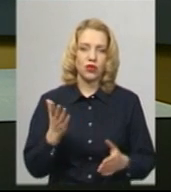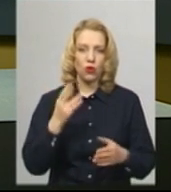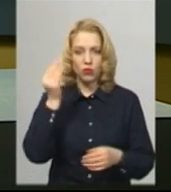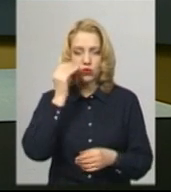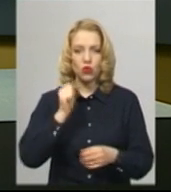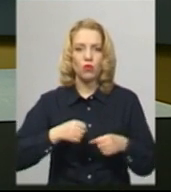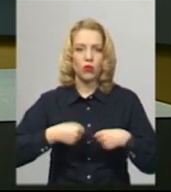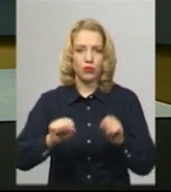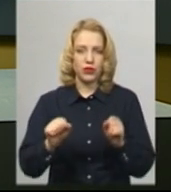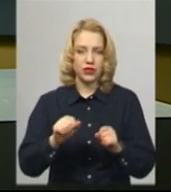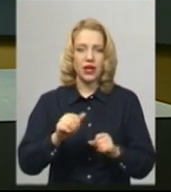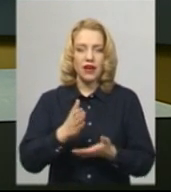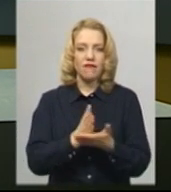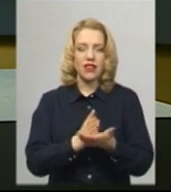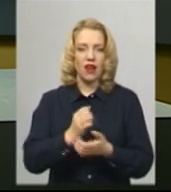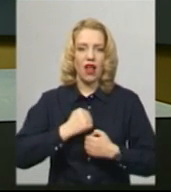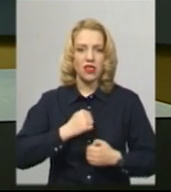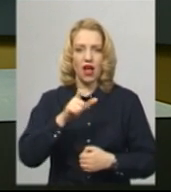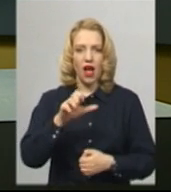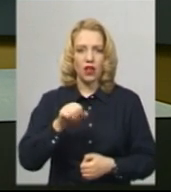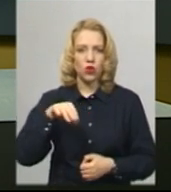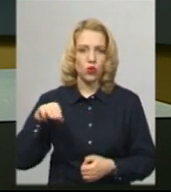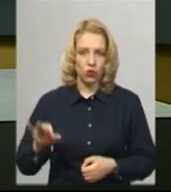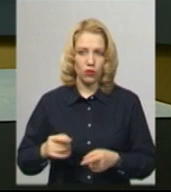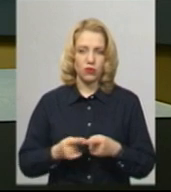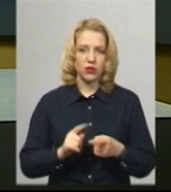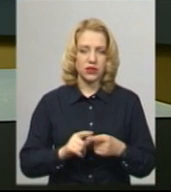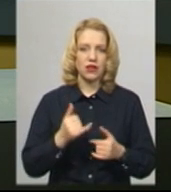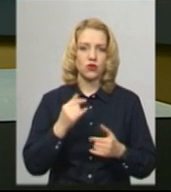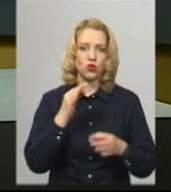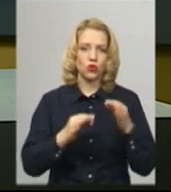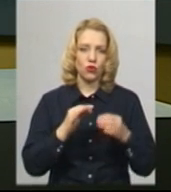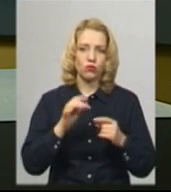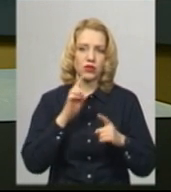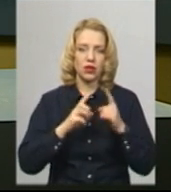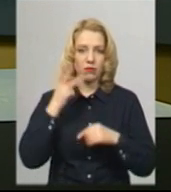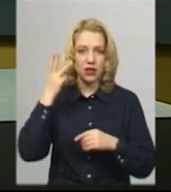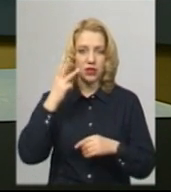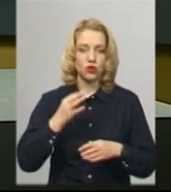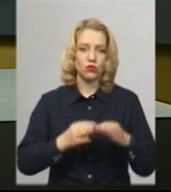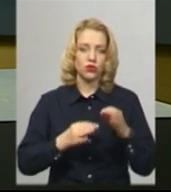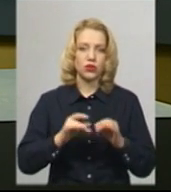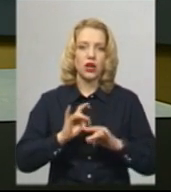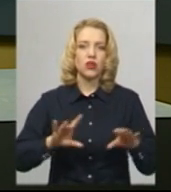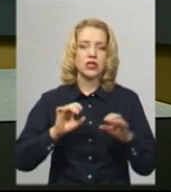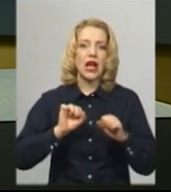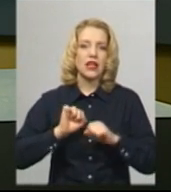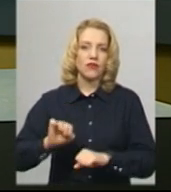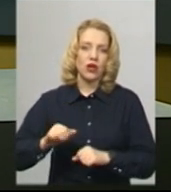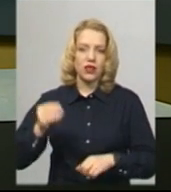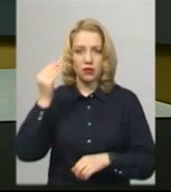АТО ОС Хмельниччини. Про це сьогодні на черговому судовому засіданні у Хмельницькому міськрайонному суді сказав адвокат